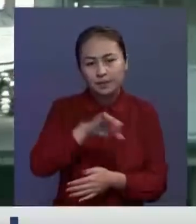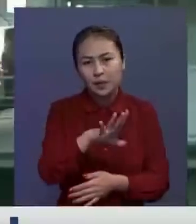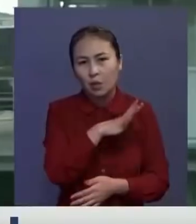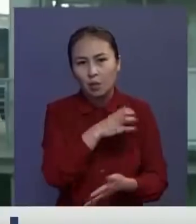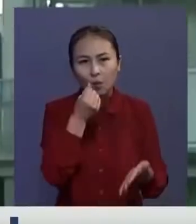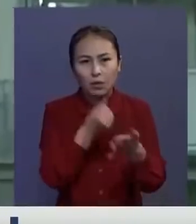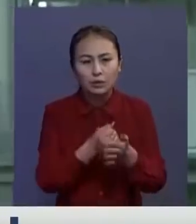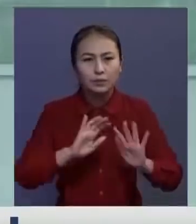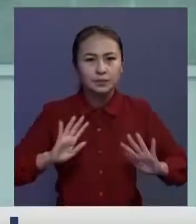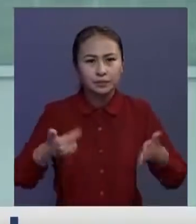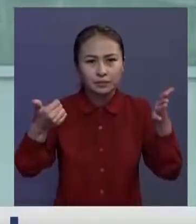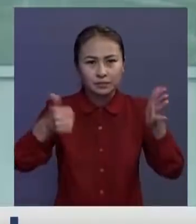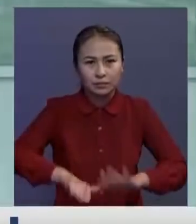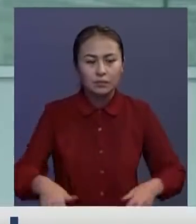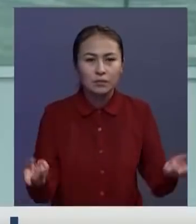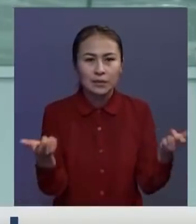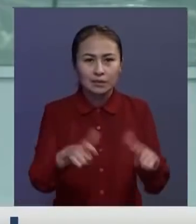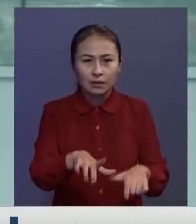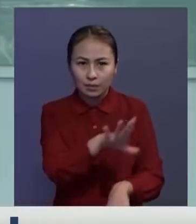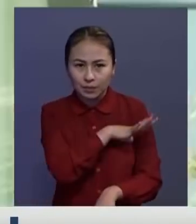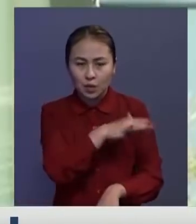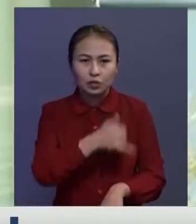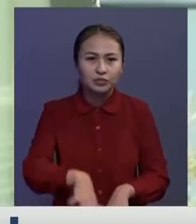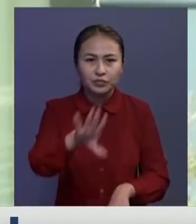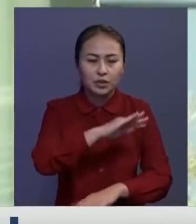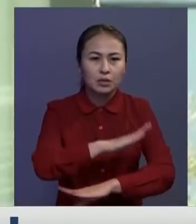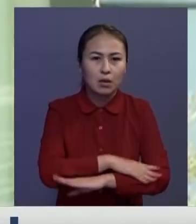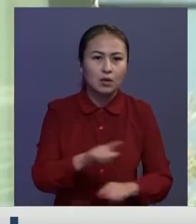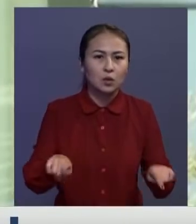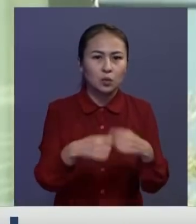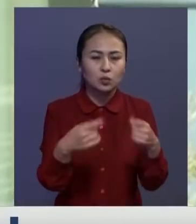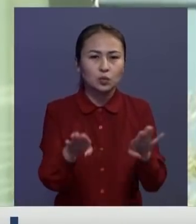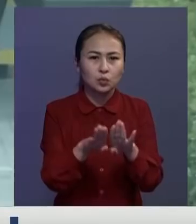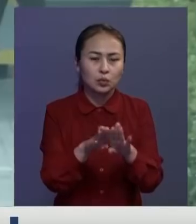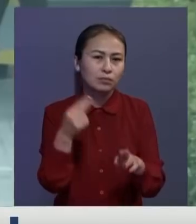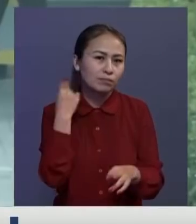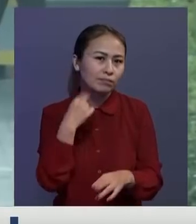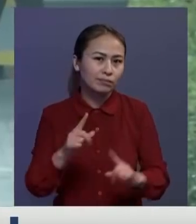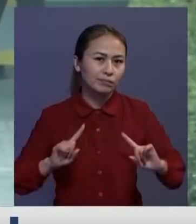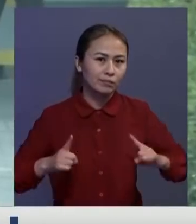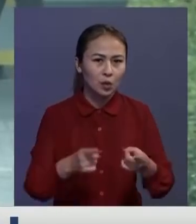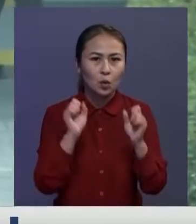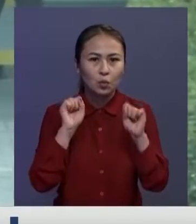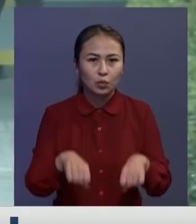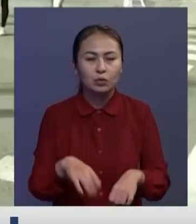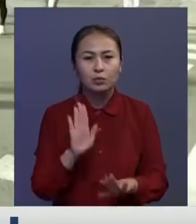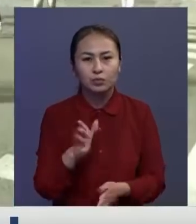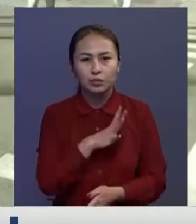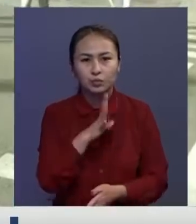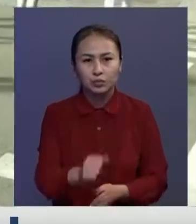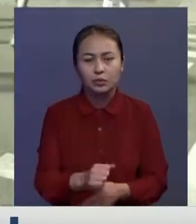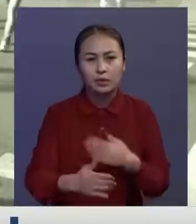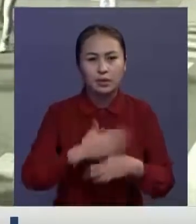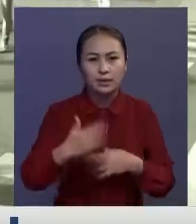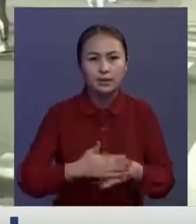жылға төтенше жағдай режимі жарияланды. Өзгелдердеде тәртіп бұзушыларға, абақтыға, қамауға дейін қатан жазалар қарастырылған.